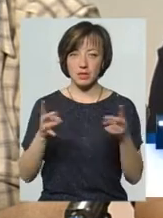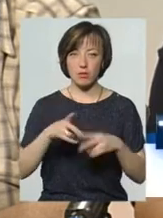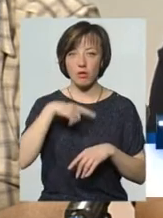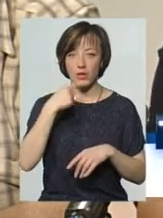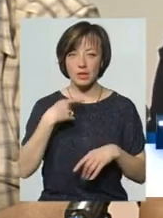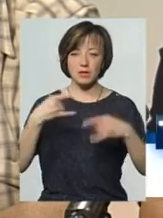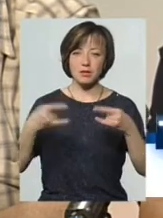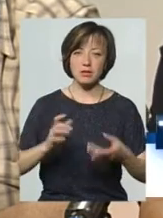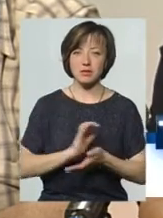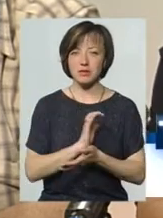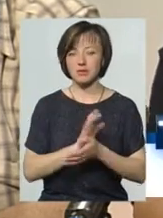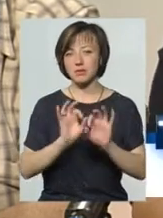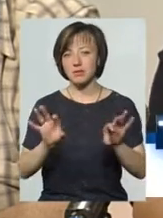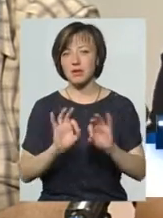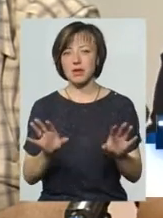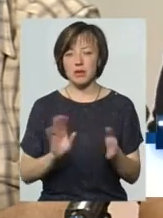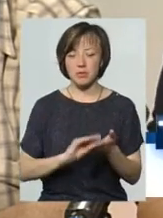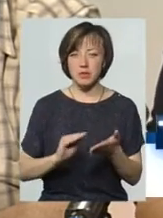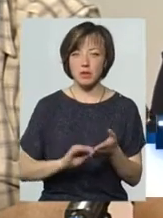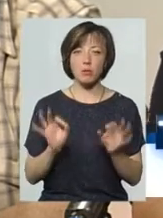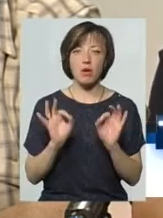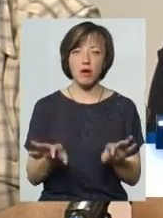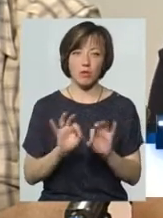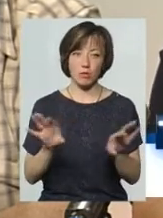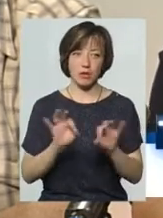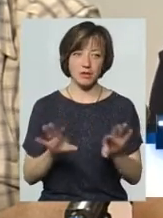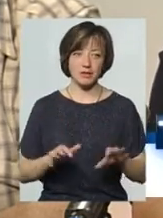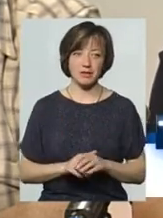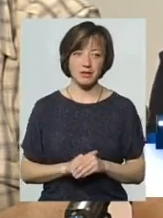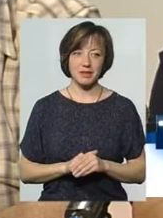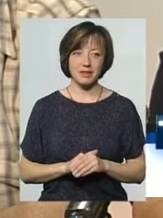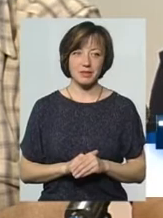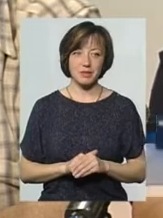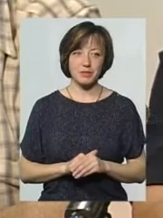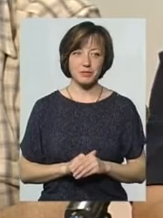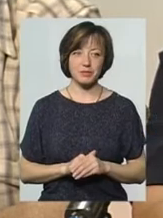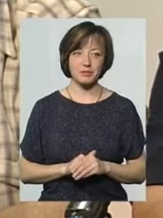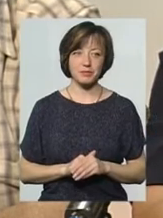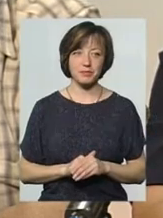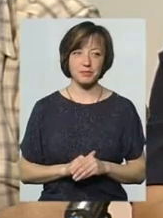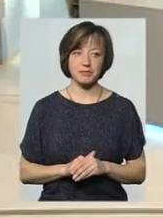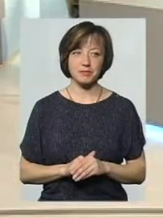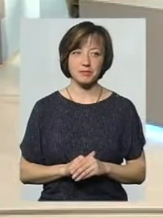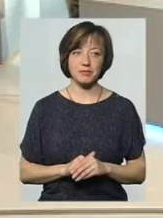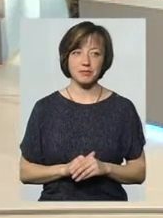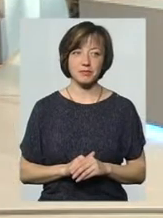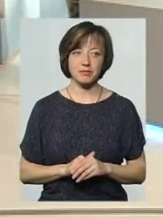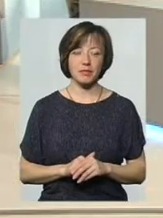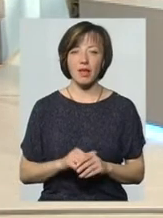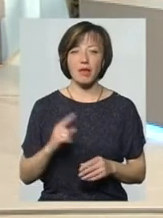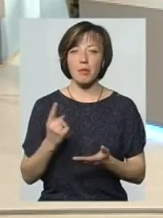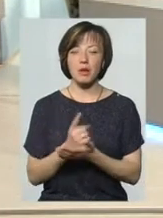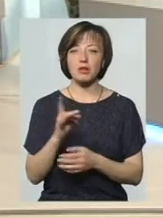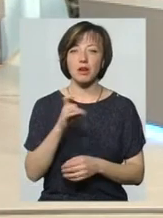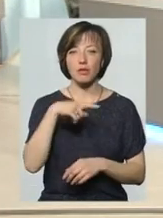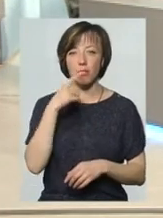в ЗМІ треба говорити, десь якось пояснювати і писати, і правильно пояснювати. Тому вас не покликали, і вже не в перший раз ми говоримо про медичну